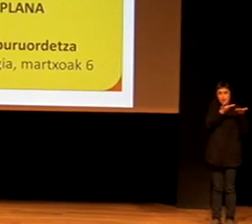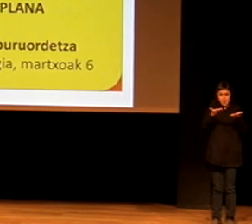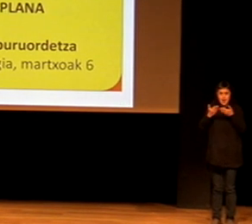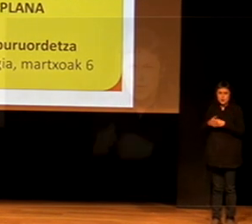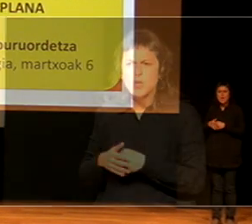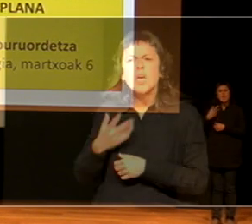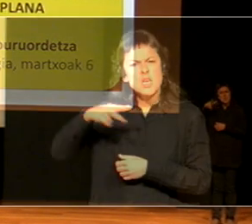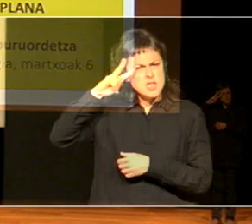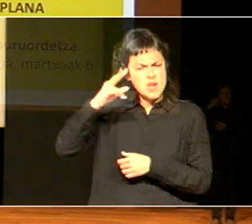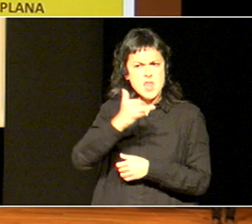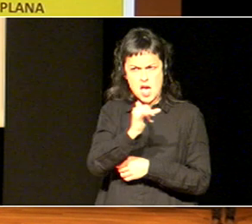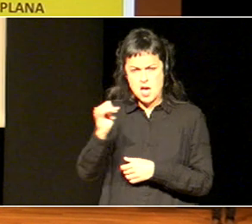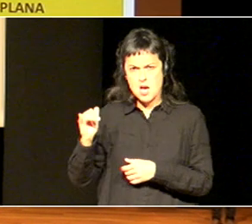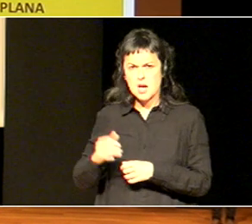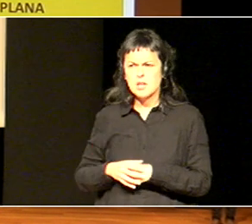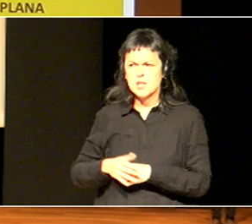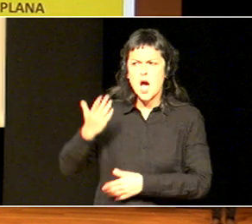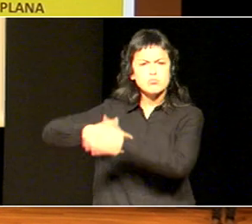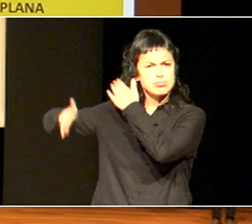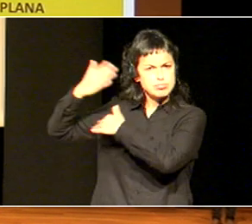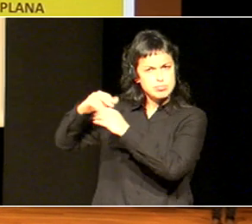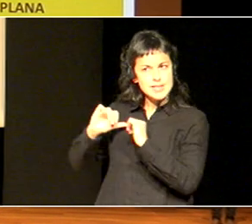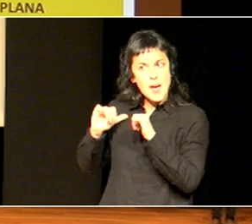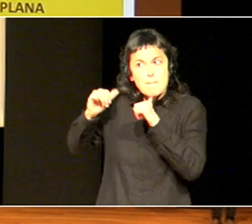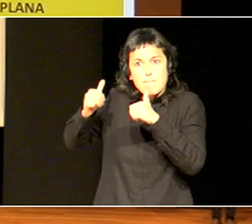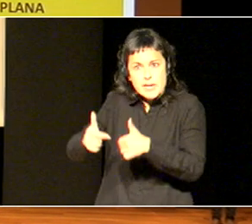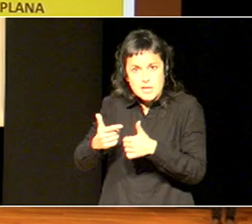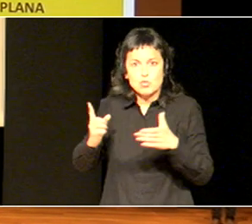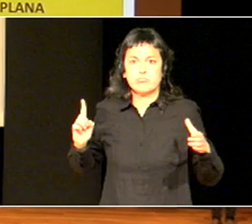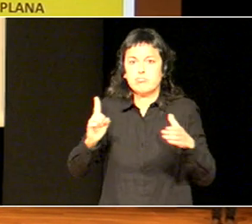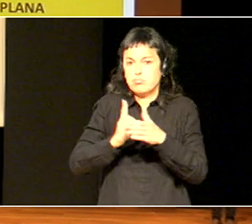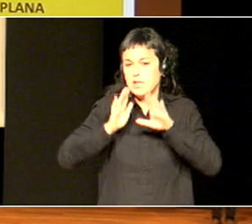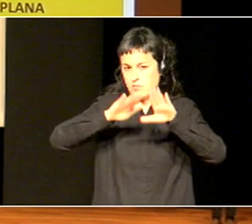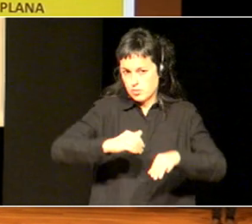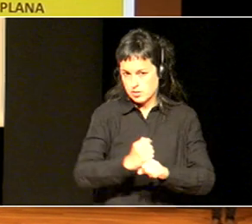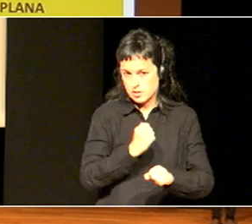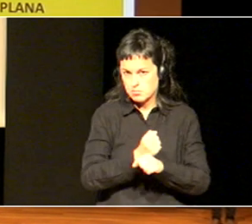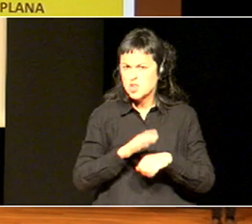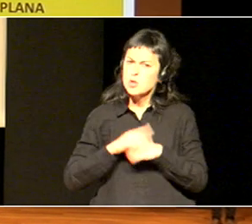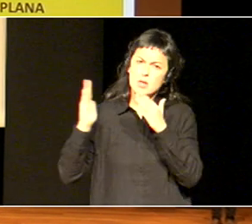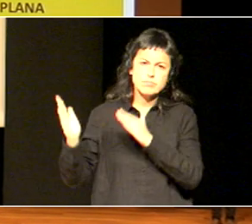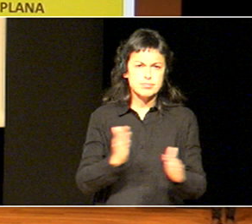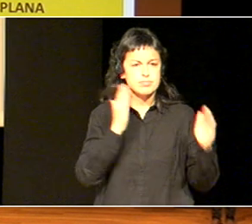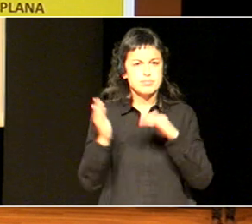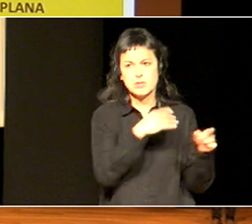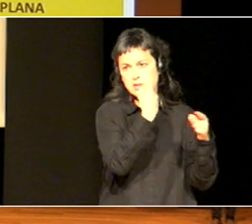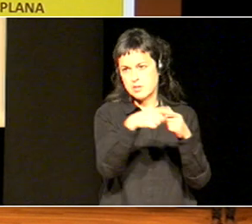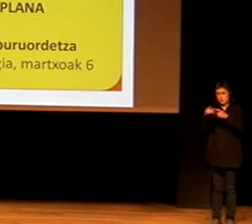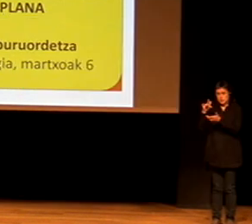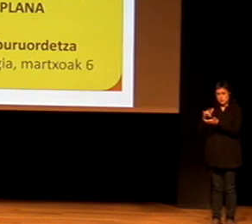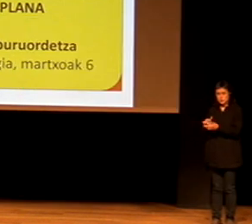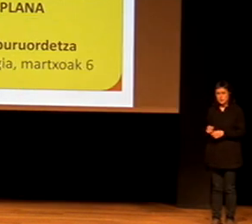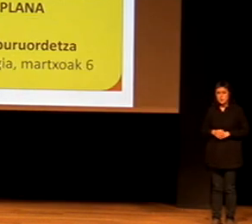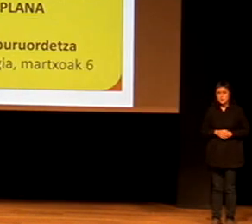urte batzuk, gaudela marku honetan sartuta. Eta faze dezberdina pasatu gara. Eta nik uste dut audala,